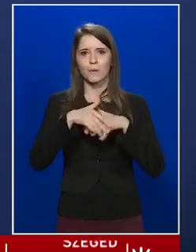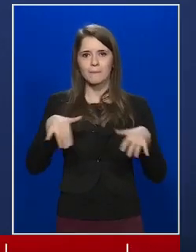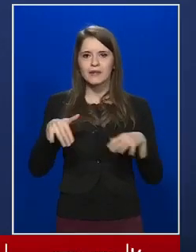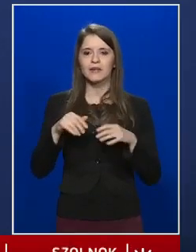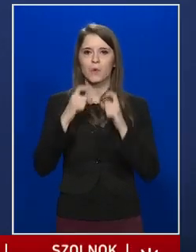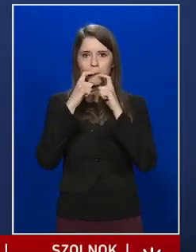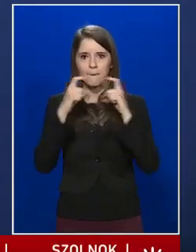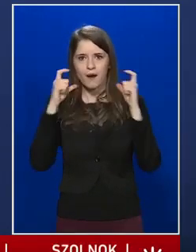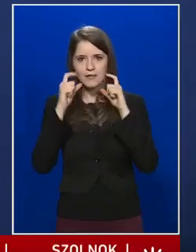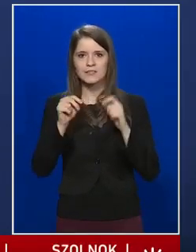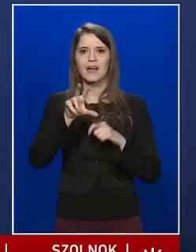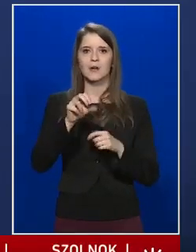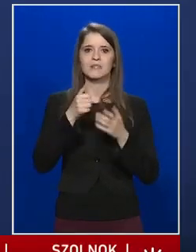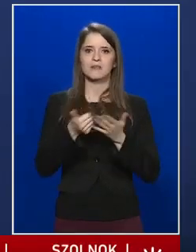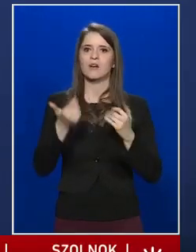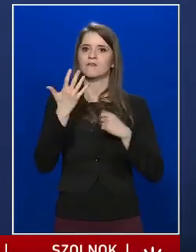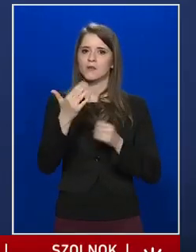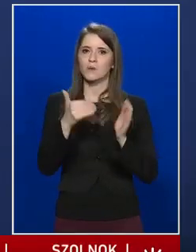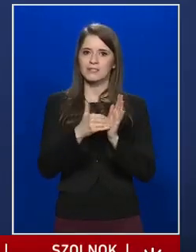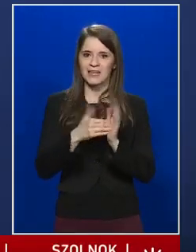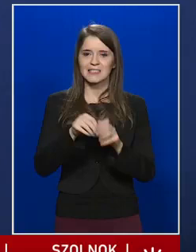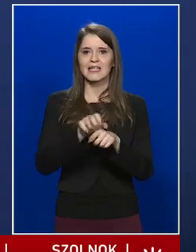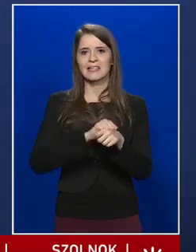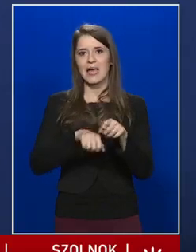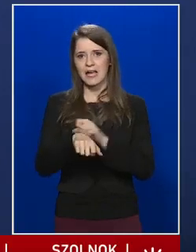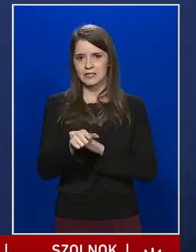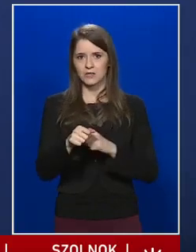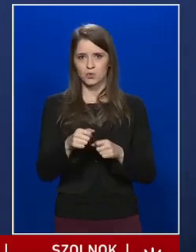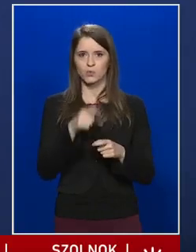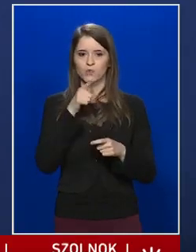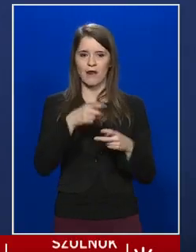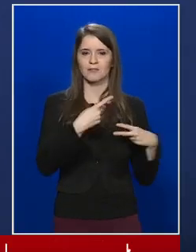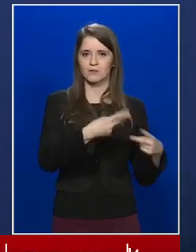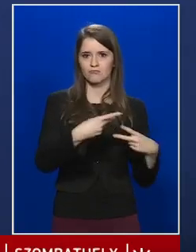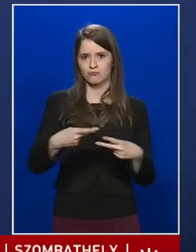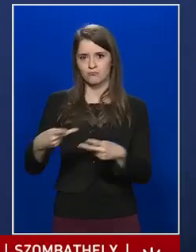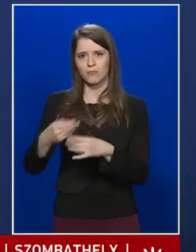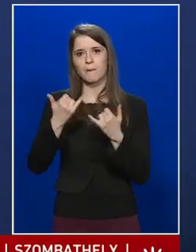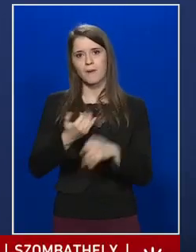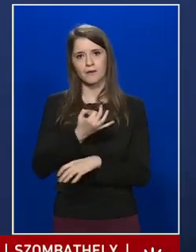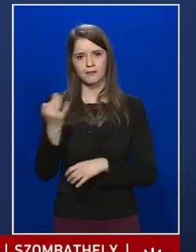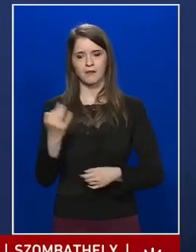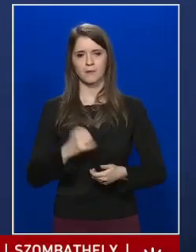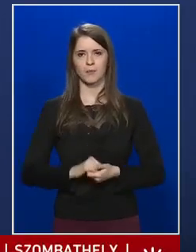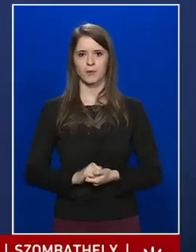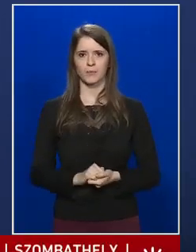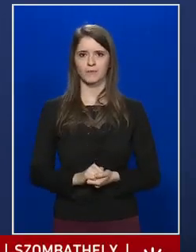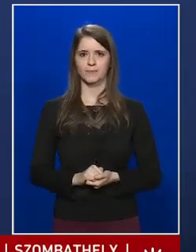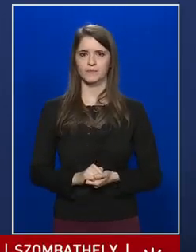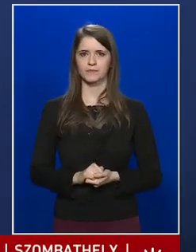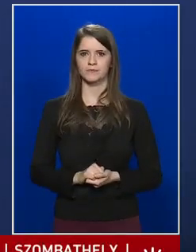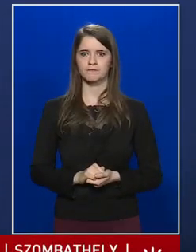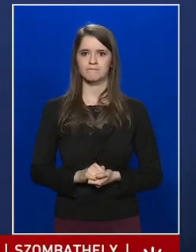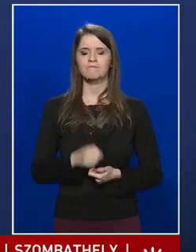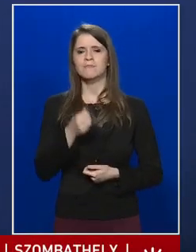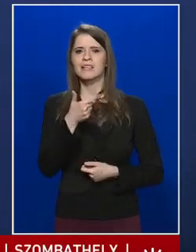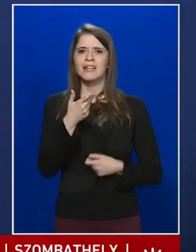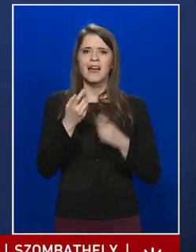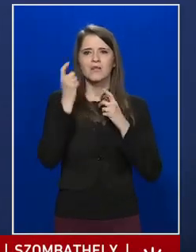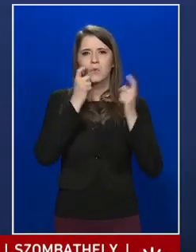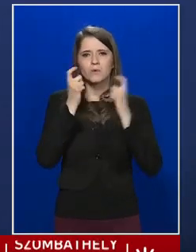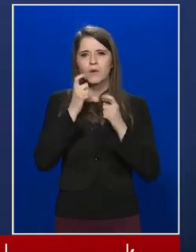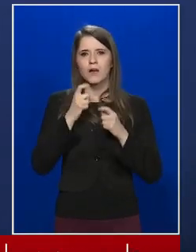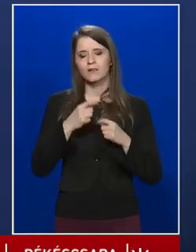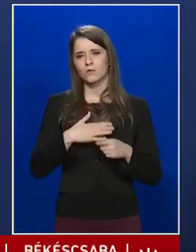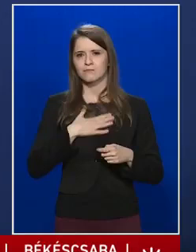365 ezer kesztyű kerül kiszállításra a mai napon. Néhány gondolatot